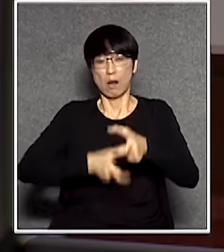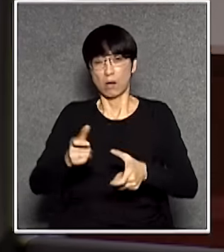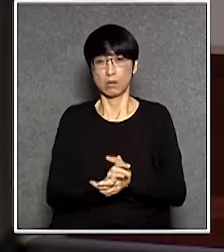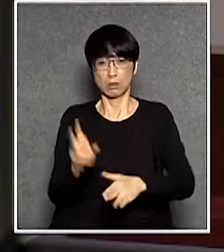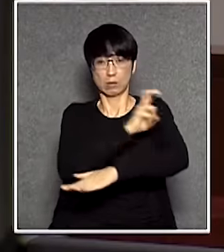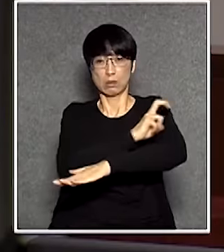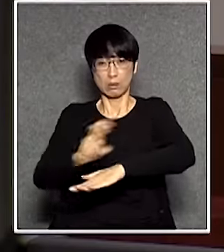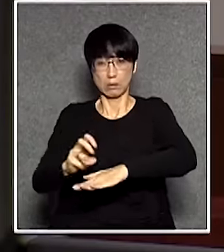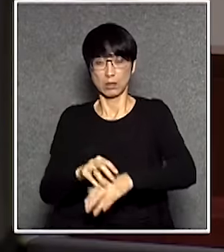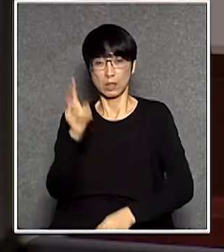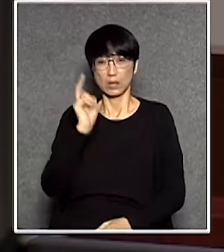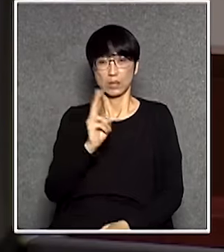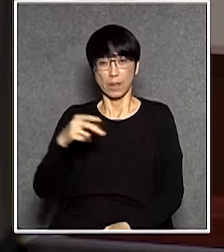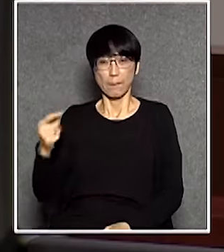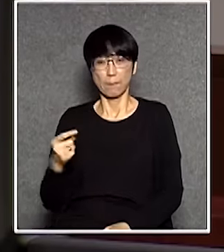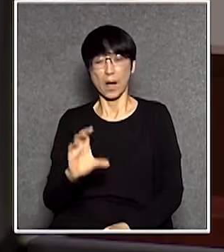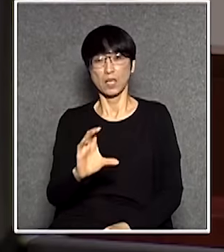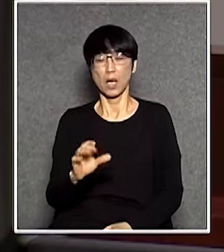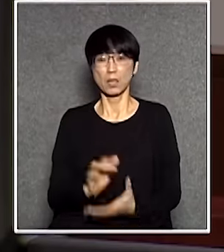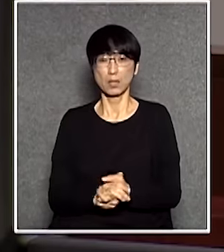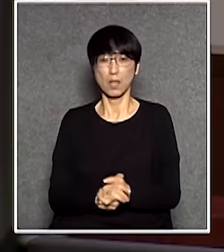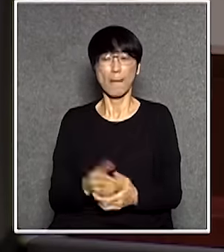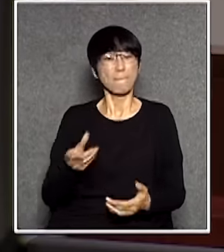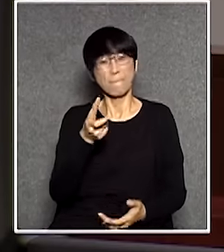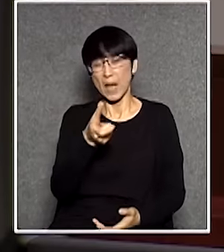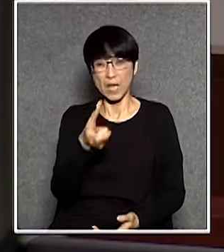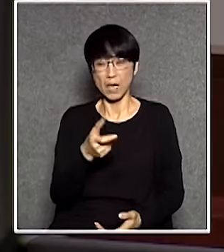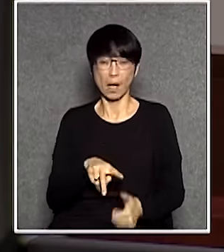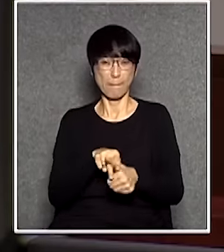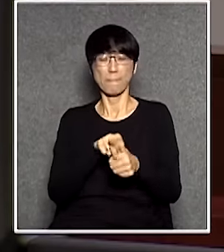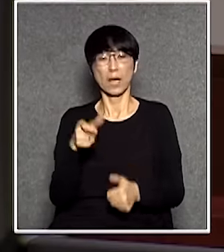超支成二百億給啦不給就爛尾的啦拘捕你給